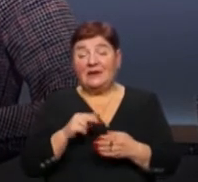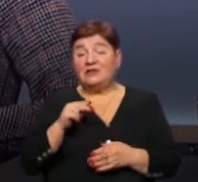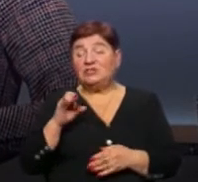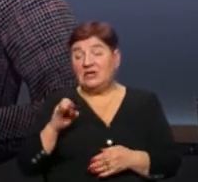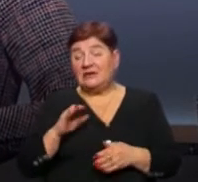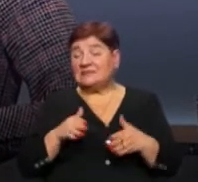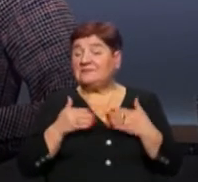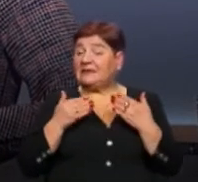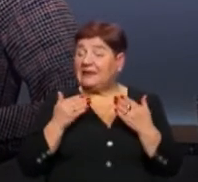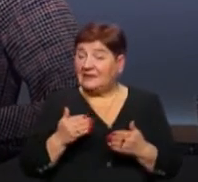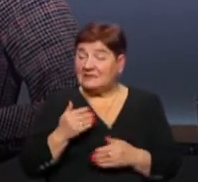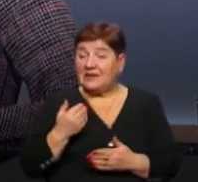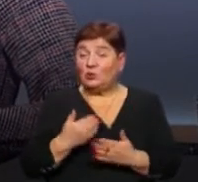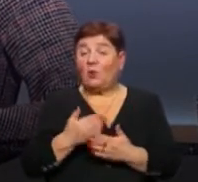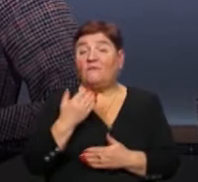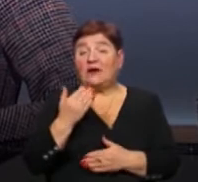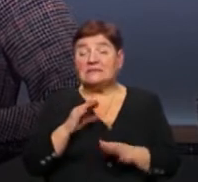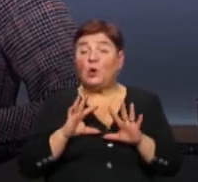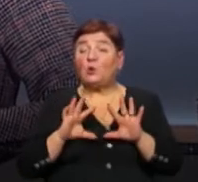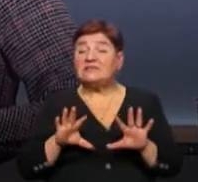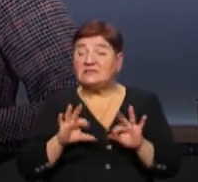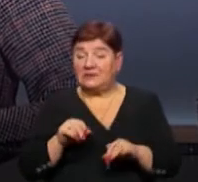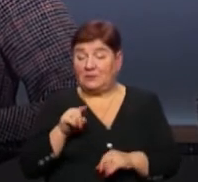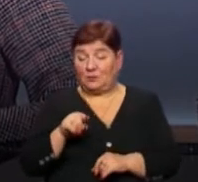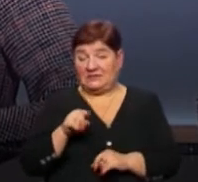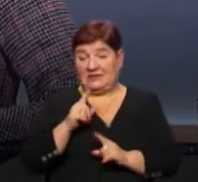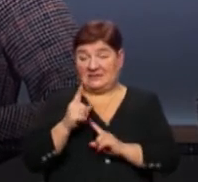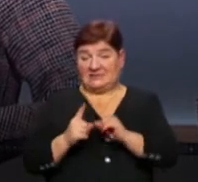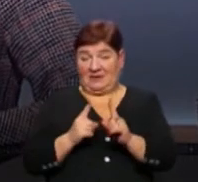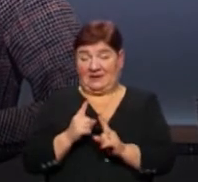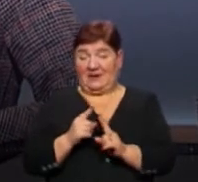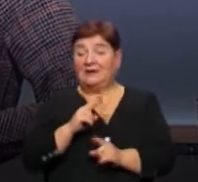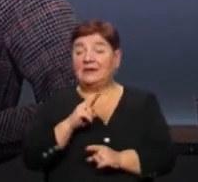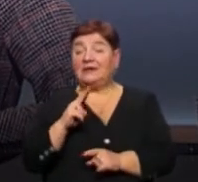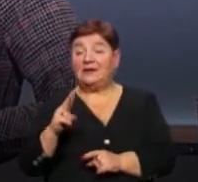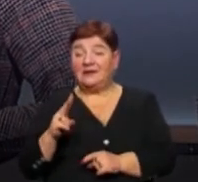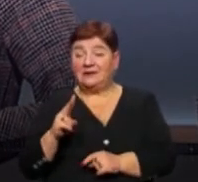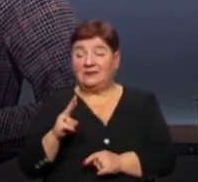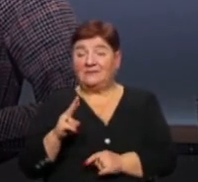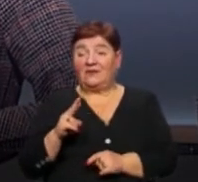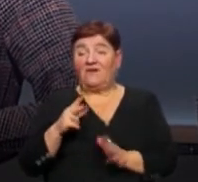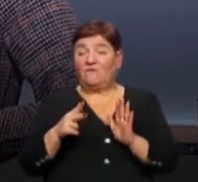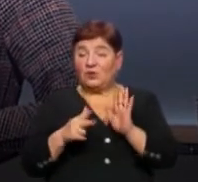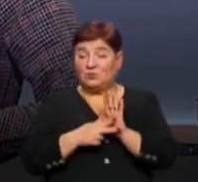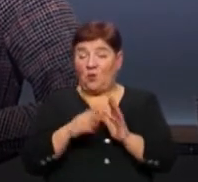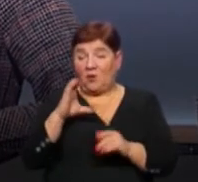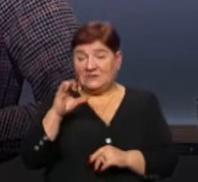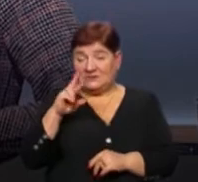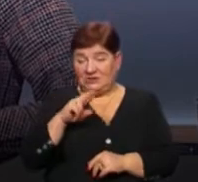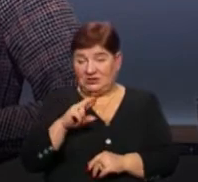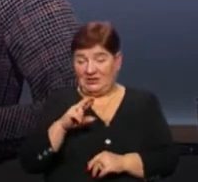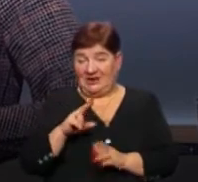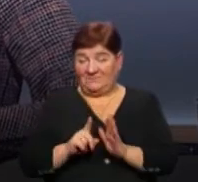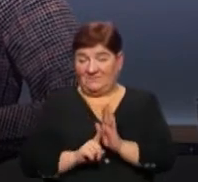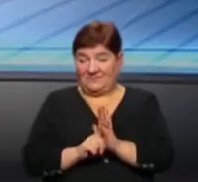вас рекламодавці з проханням роз'яснити про ці зміни, які набули 8 січня?